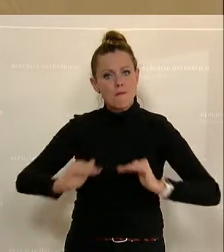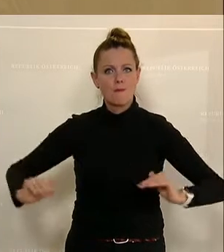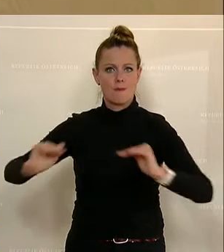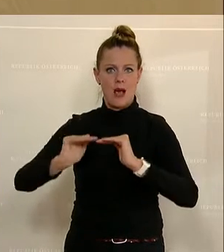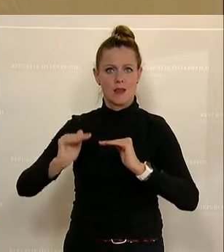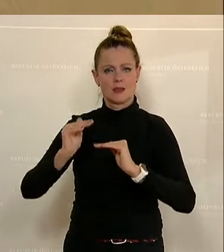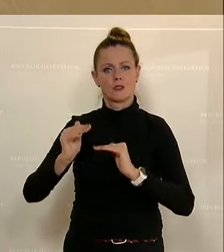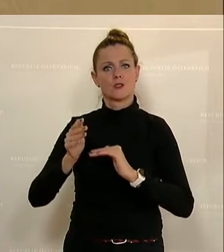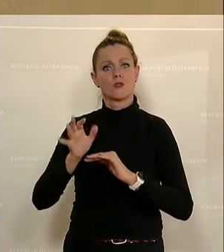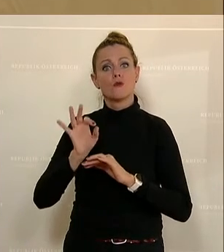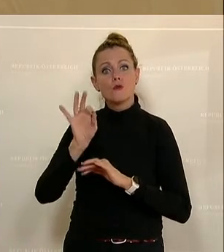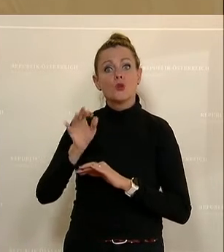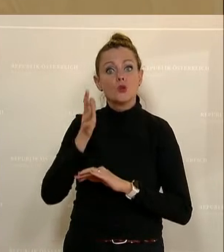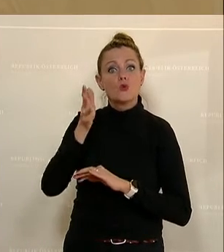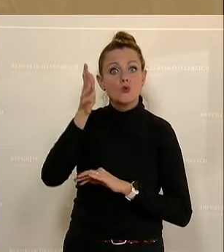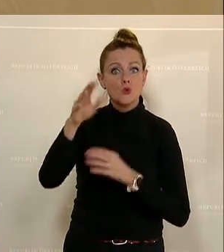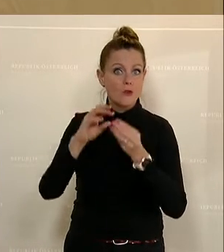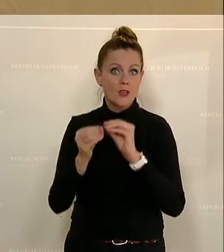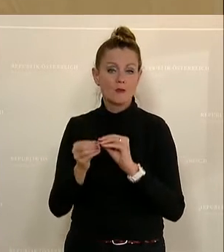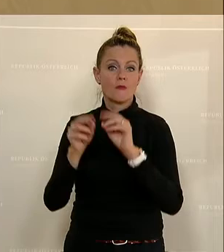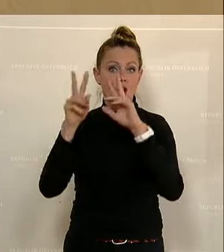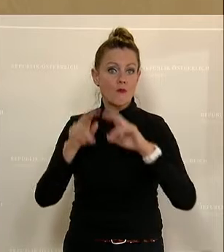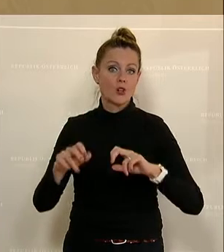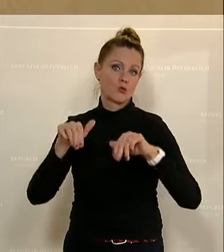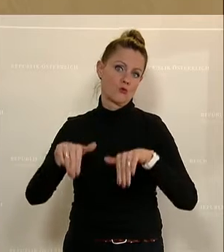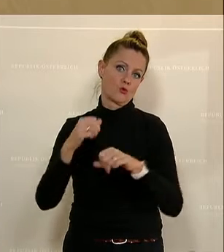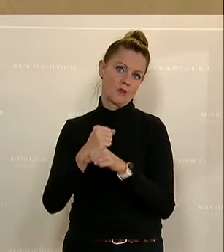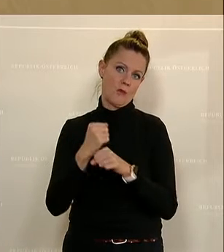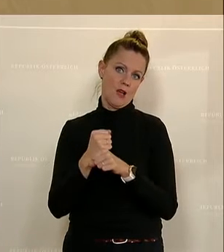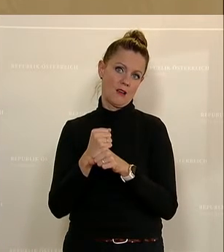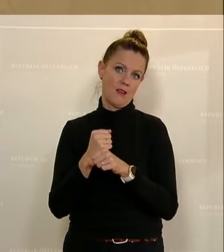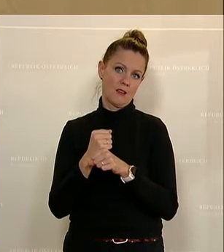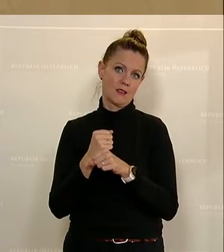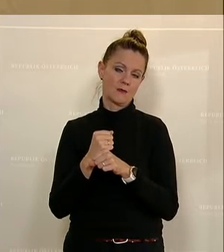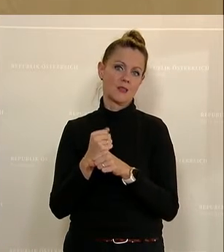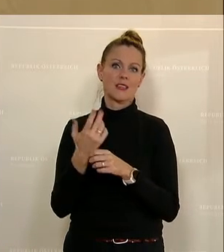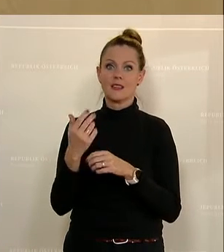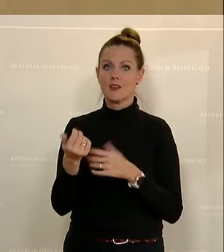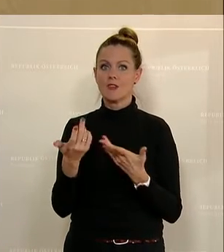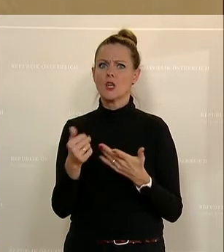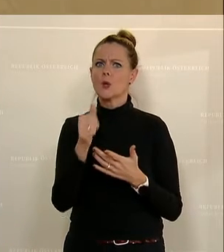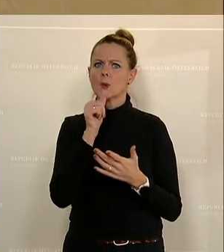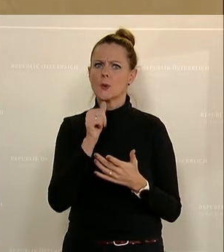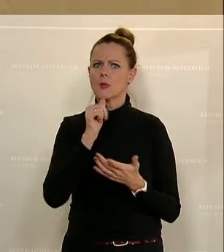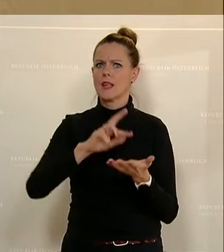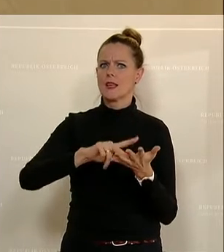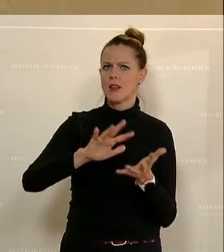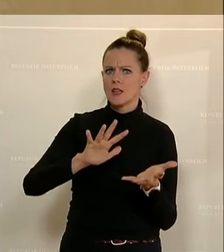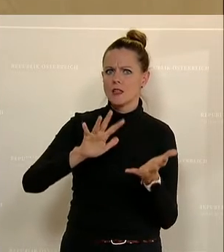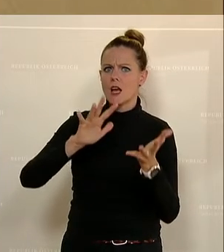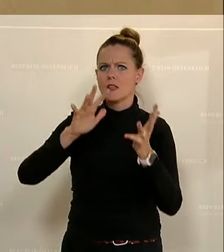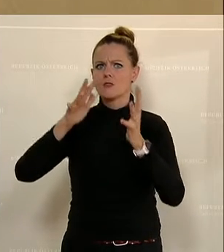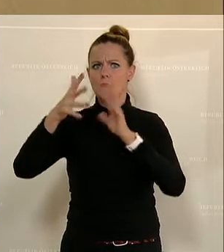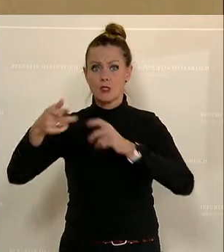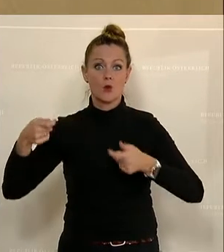dass Sie für zukünftige Geschäfte Forschung betreiben, dass Sie in die Grüne, dass Sie in die digitale Transformation investieren